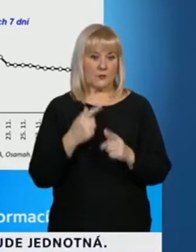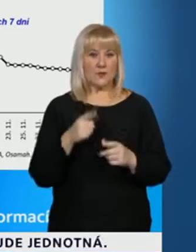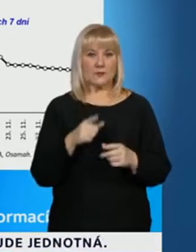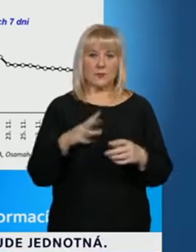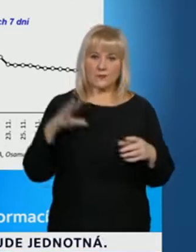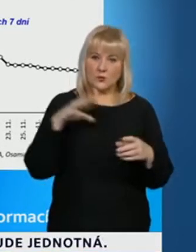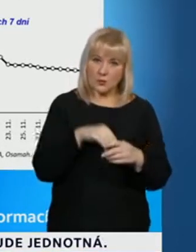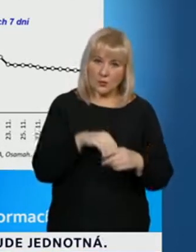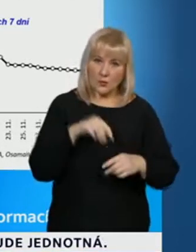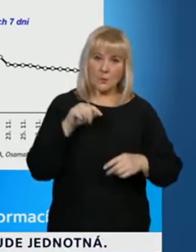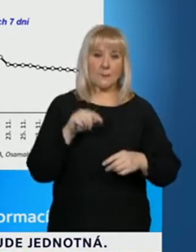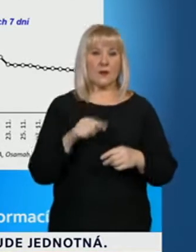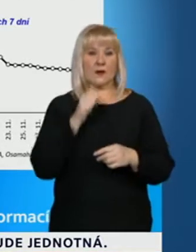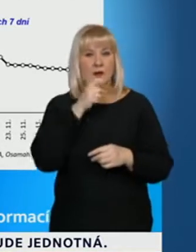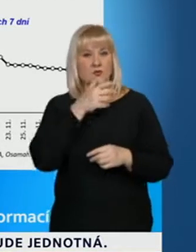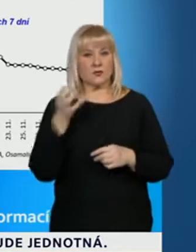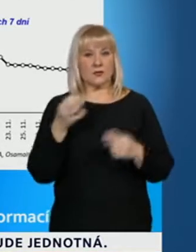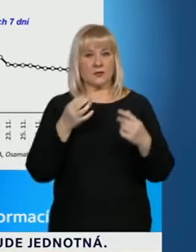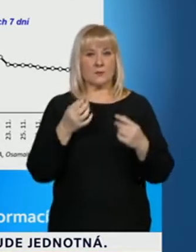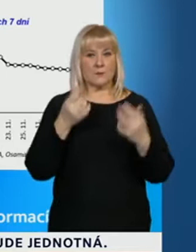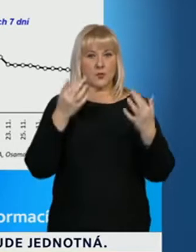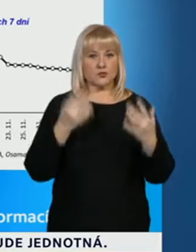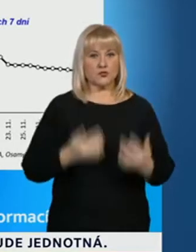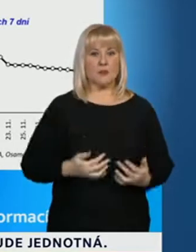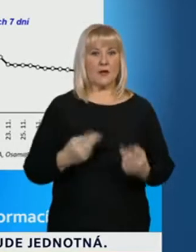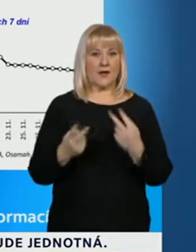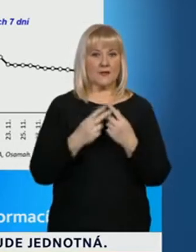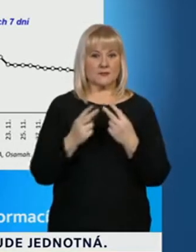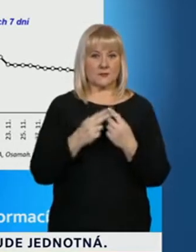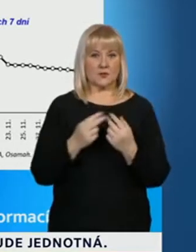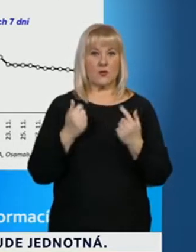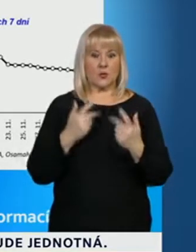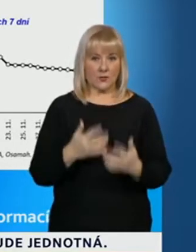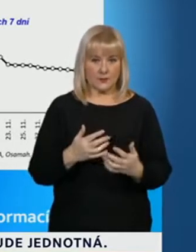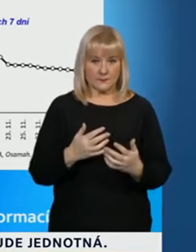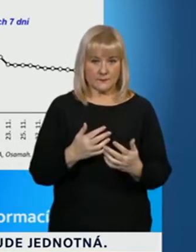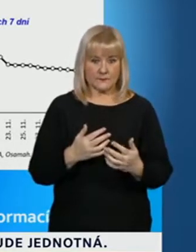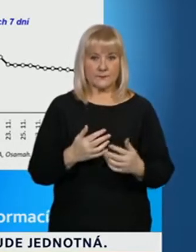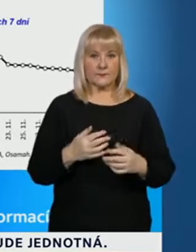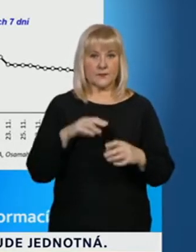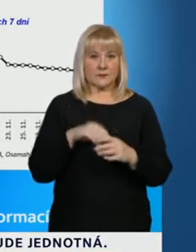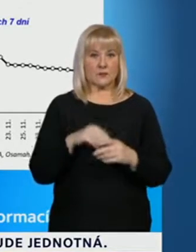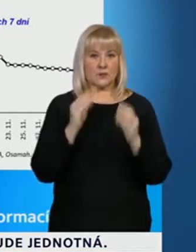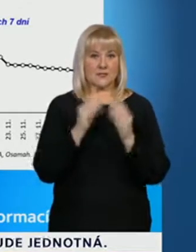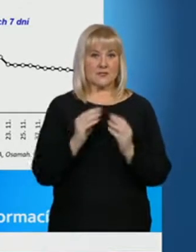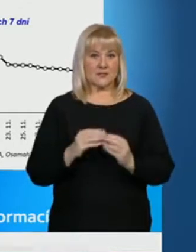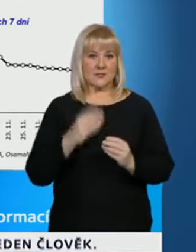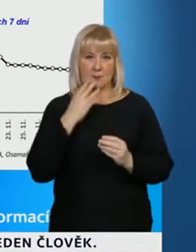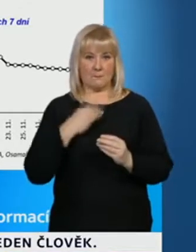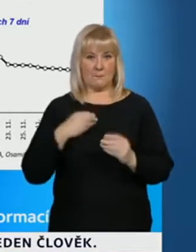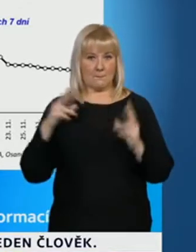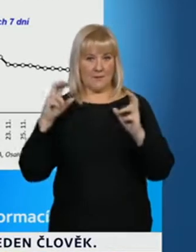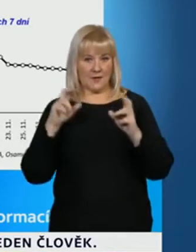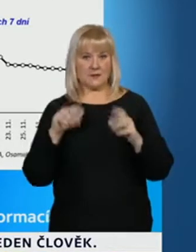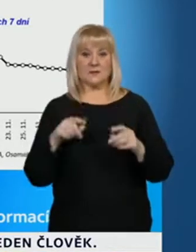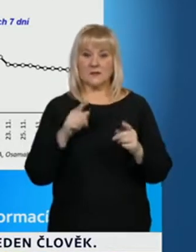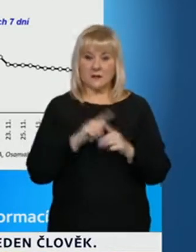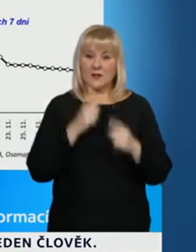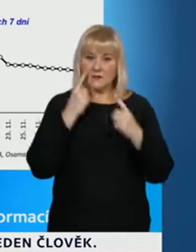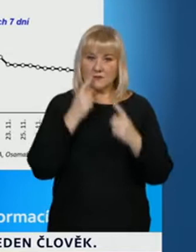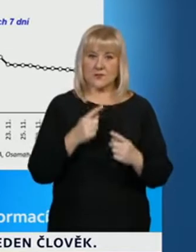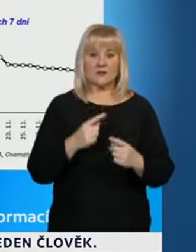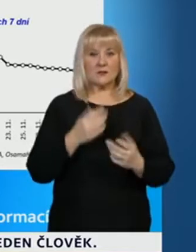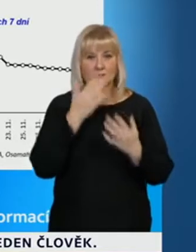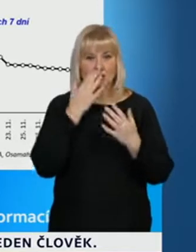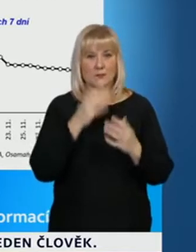součástí toho denně počítaného indexu rizika, který je pod tím takzvaným systémem PES. A vy tady vidíte jejich